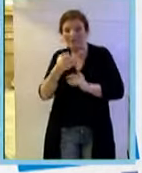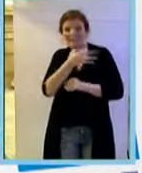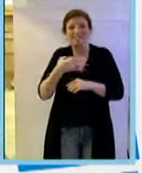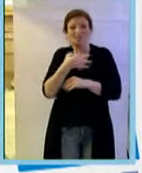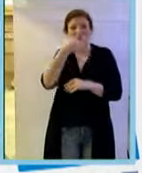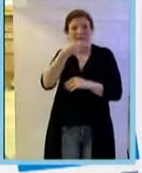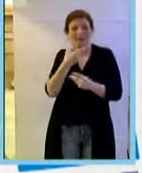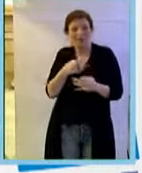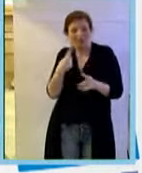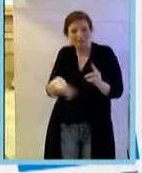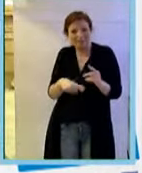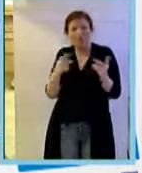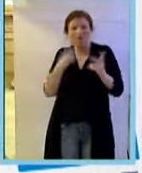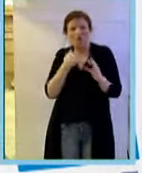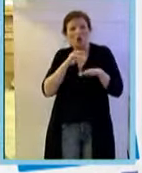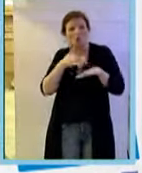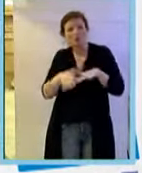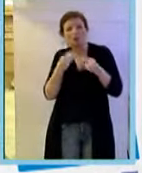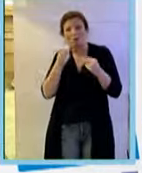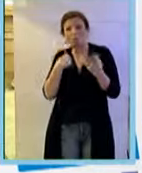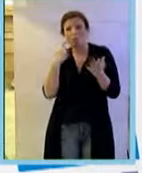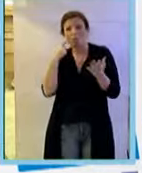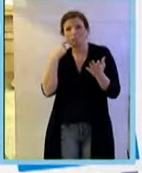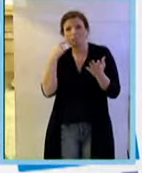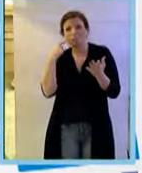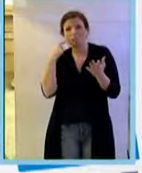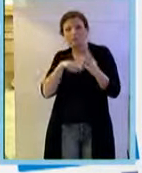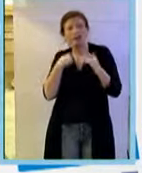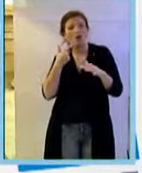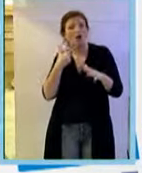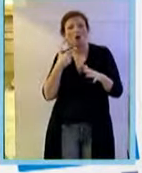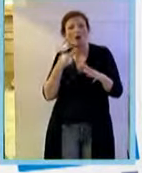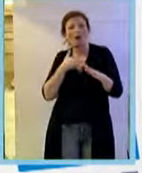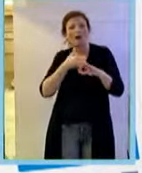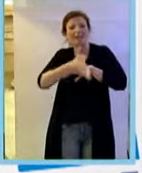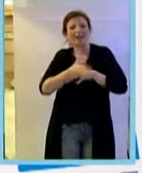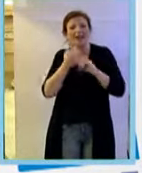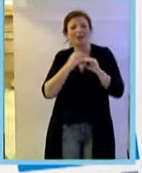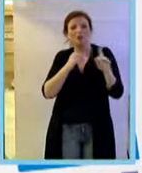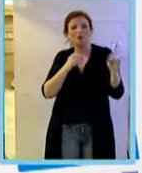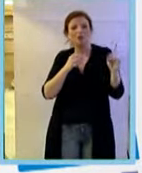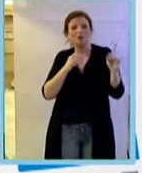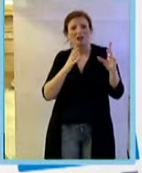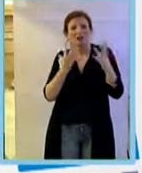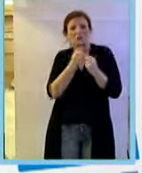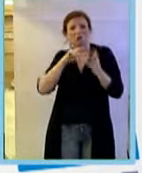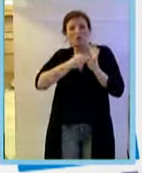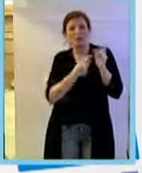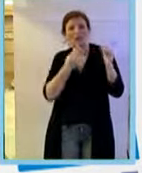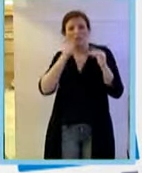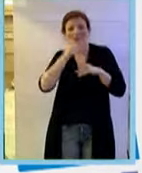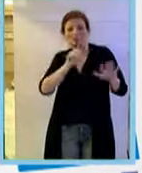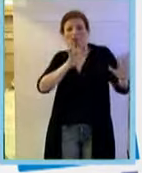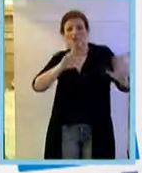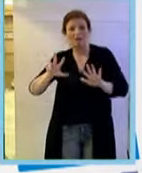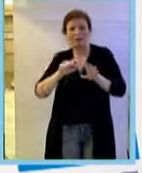post-dottorato e quando sono entrato poi alla Genentech del 1998 e ho potuto utilizzare